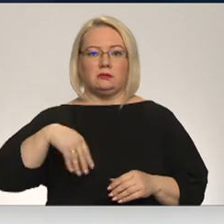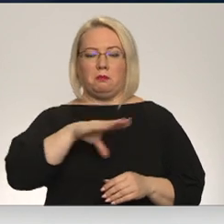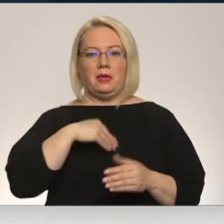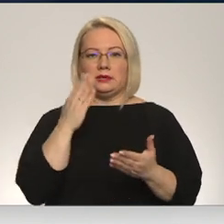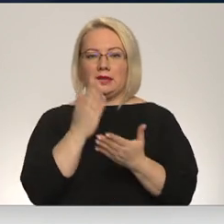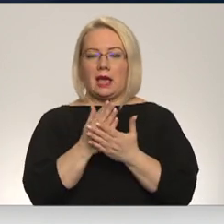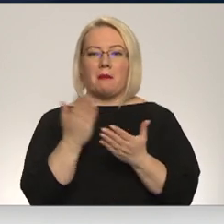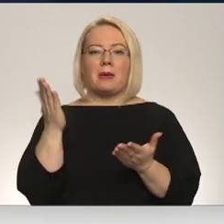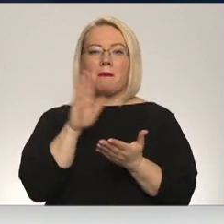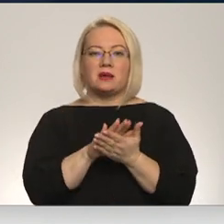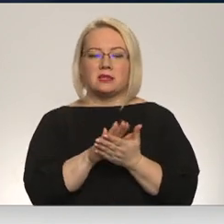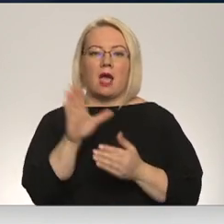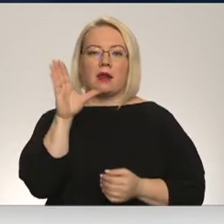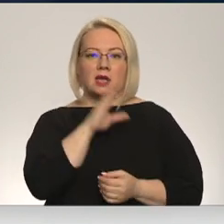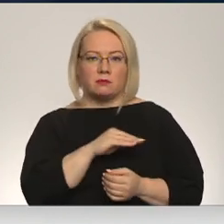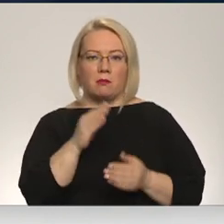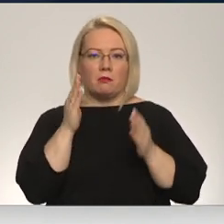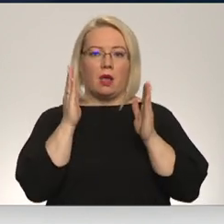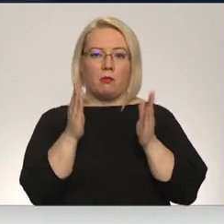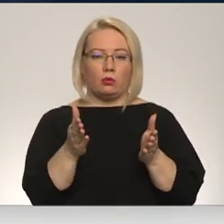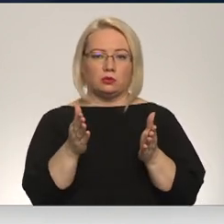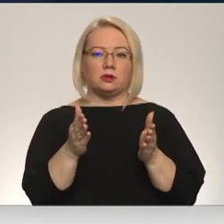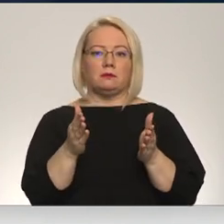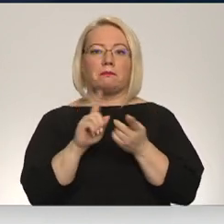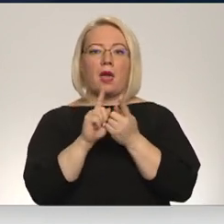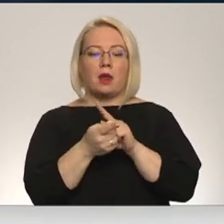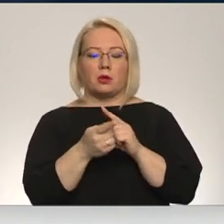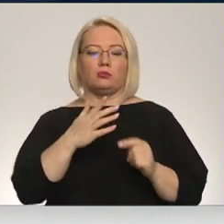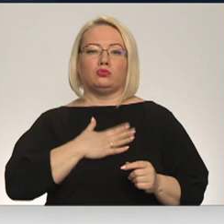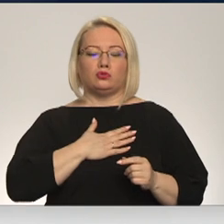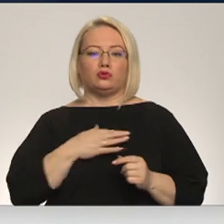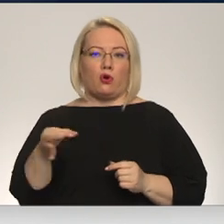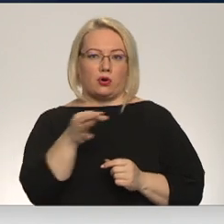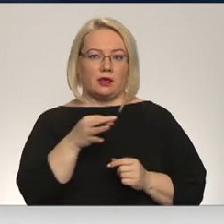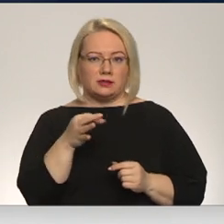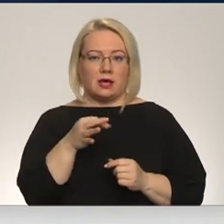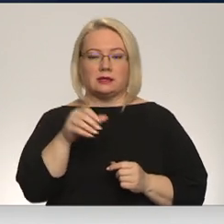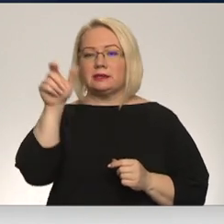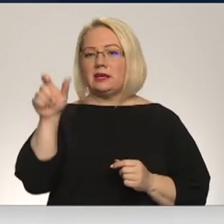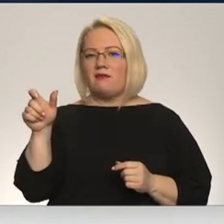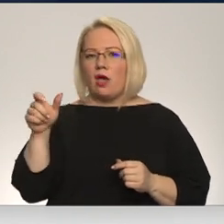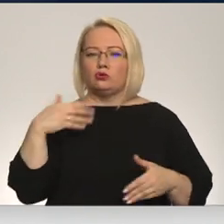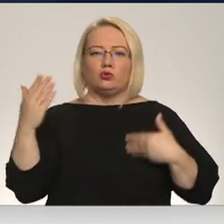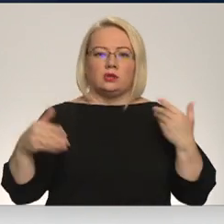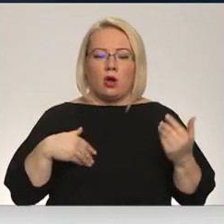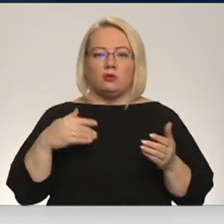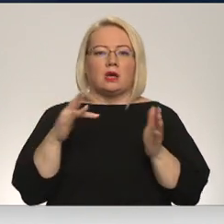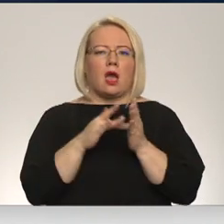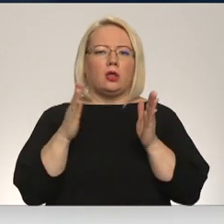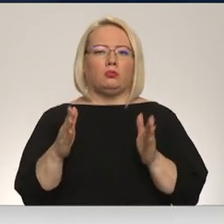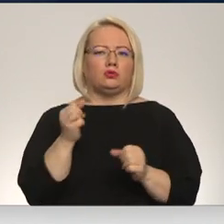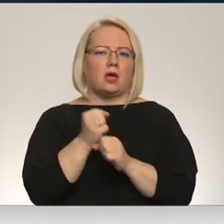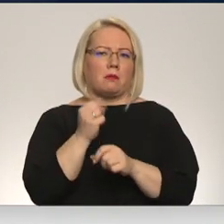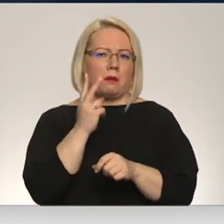iepazīstināt ar iespējām, ka būs pārmaiņas mūsu struktūrā. Cilvēks uztrauc, kāda būs viņa darba pienākumi,